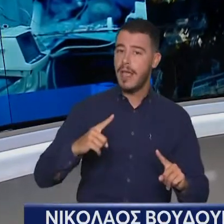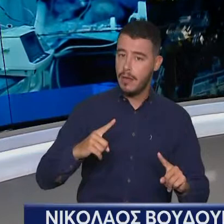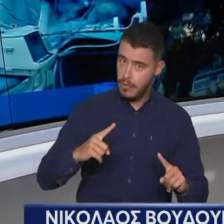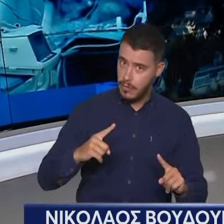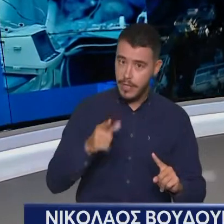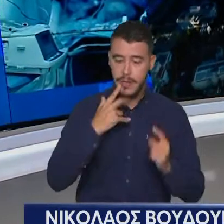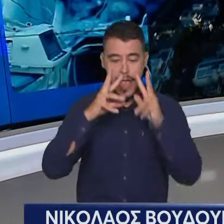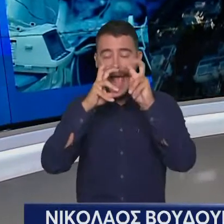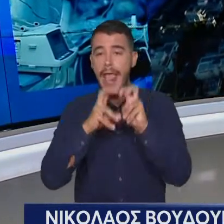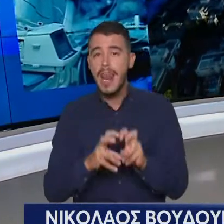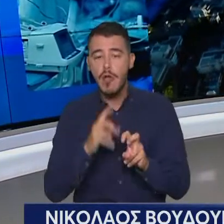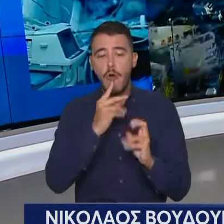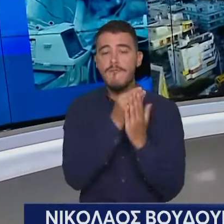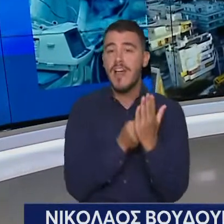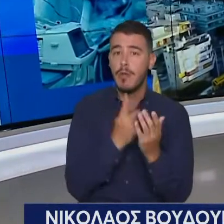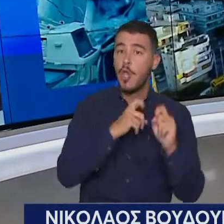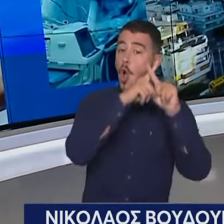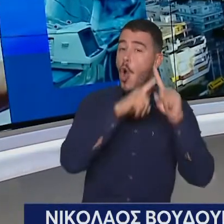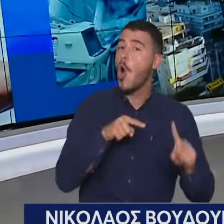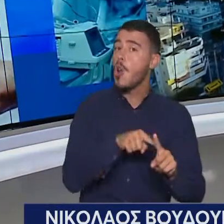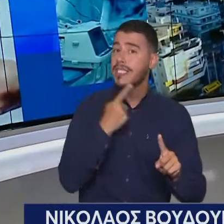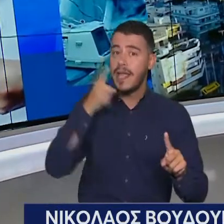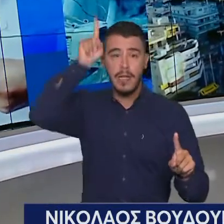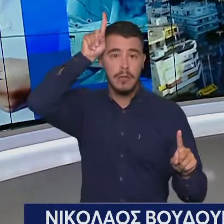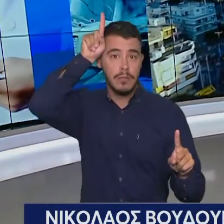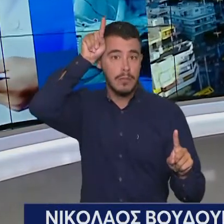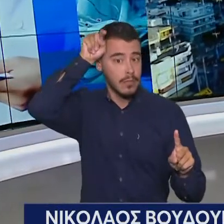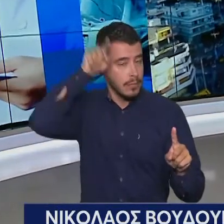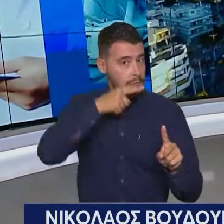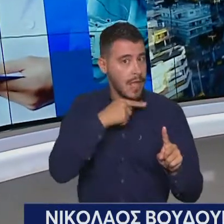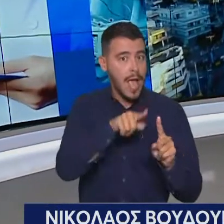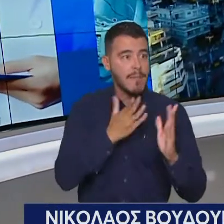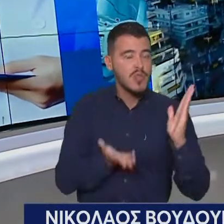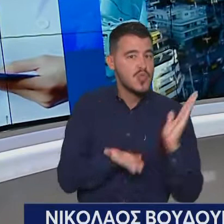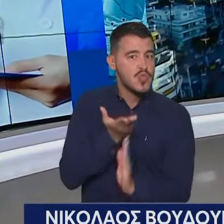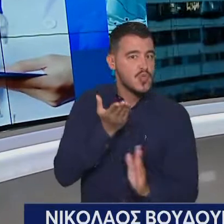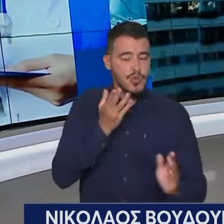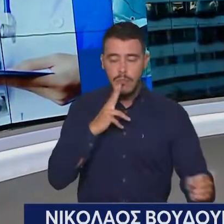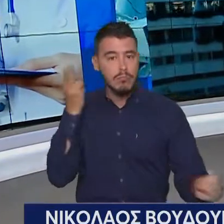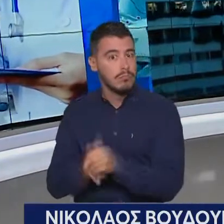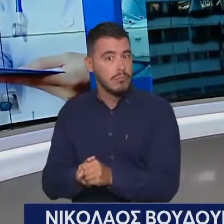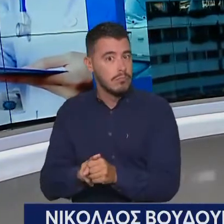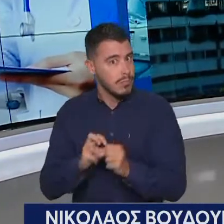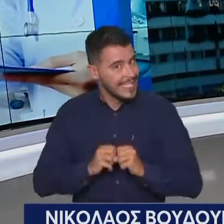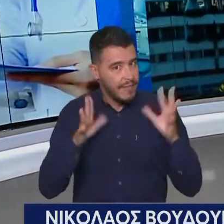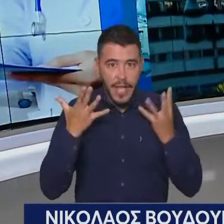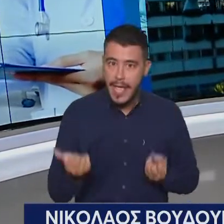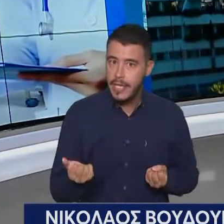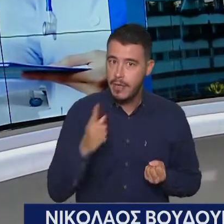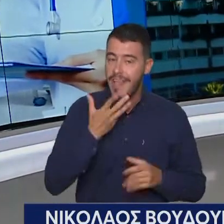βάσει ο εφνίδιος και εξαφνικός θάνατος. Μήπως κρύβει κάποια υπερχολυστερνεμία και έχουμε